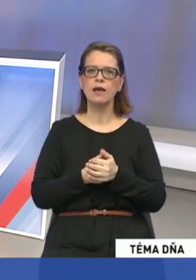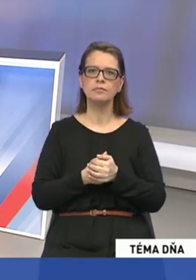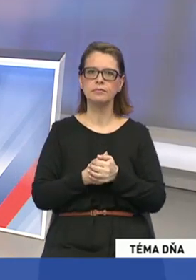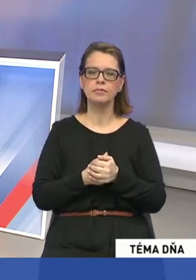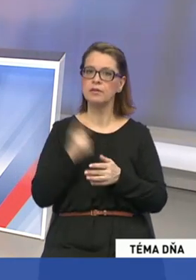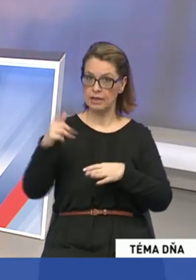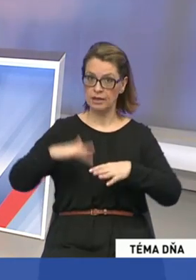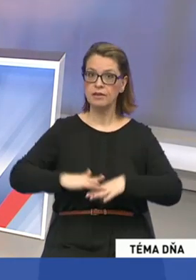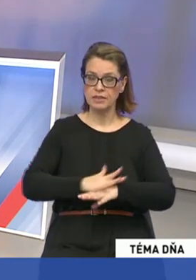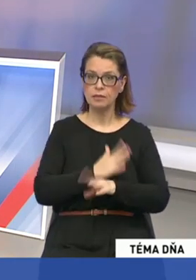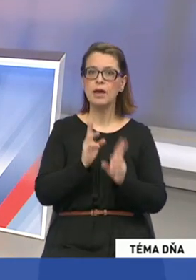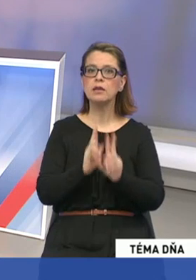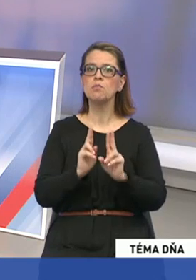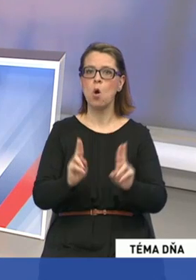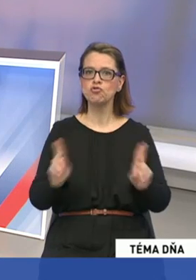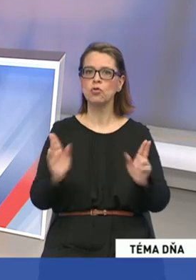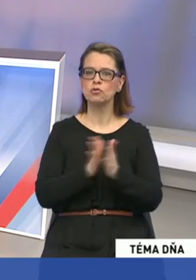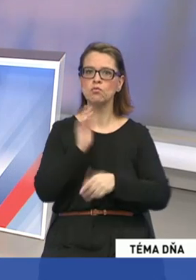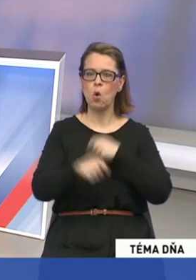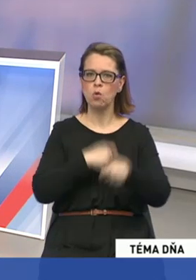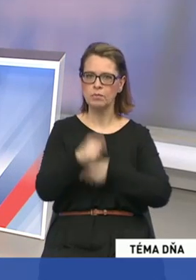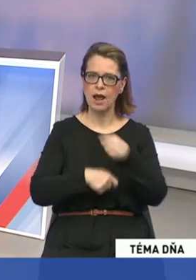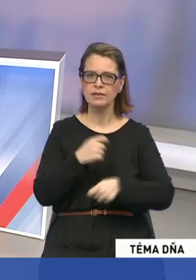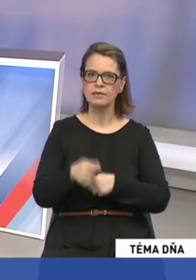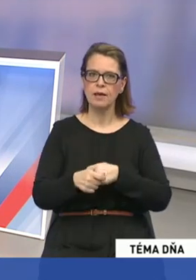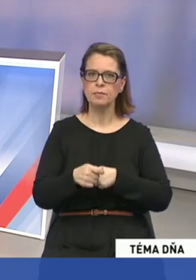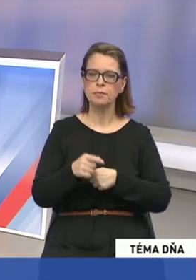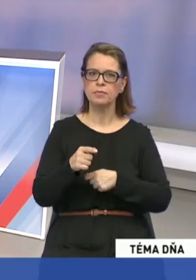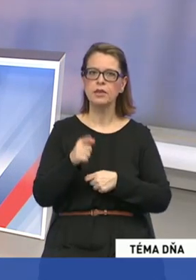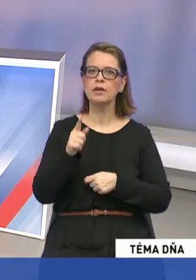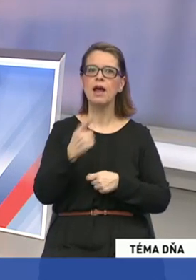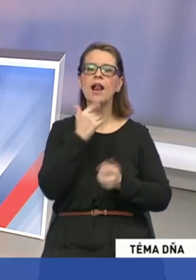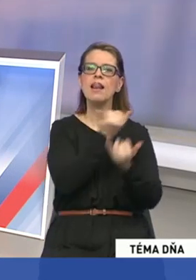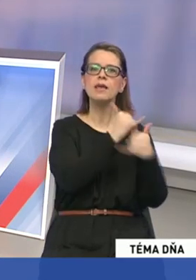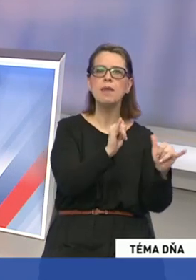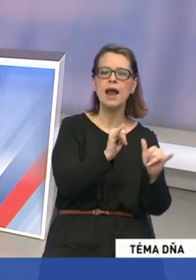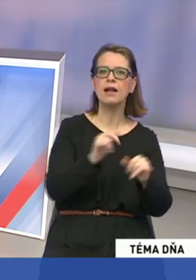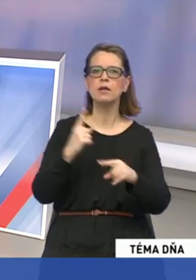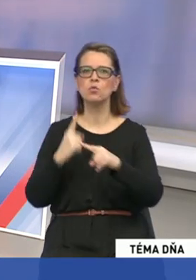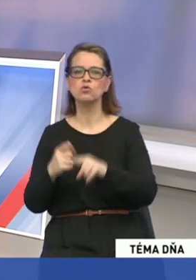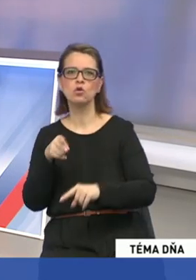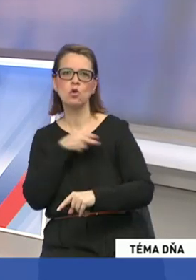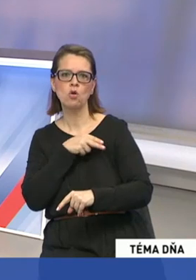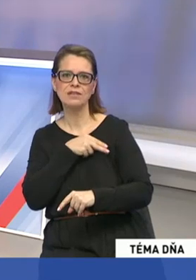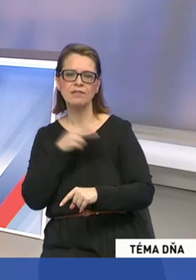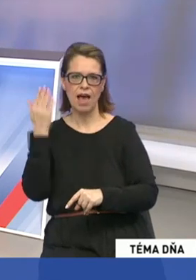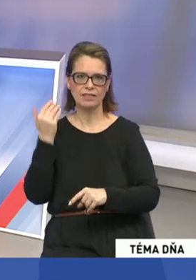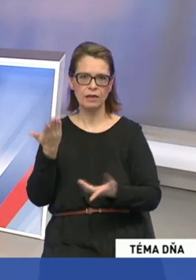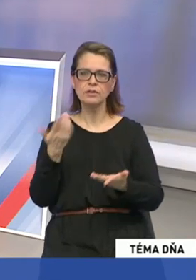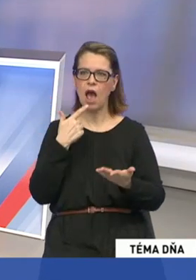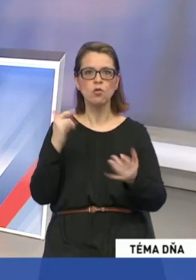Vnímate možnosť spolupráce na báze liberálov a konzervatívcov ako realistickú?